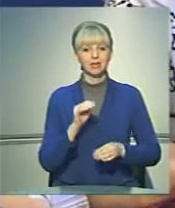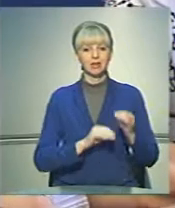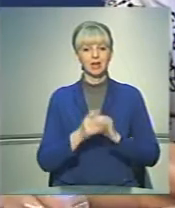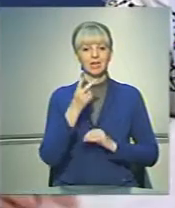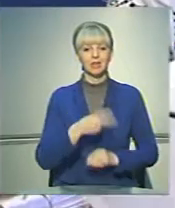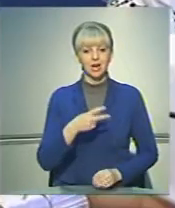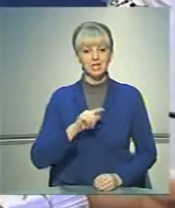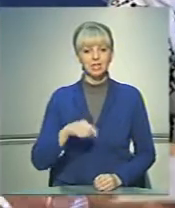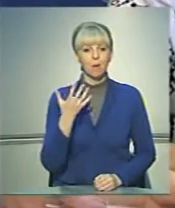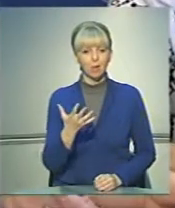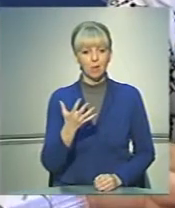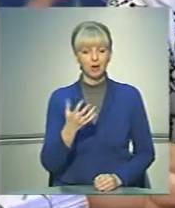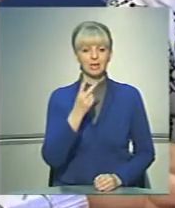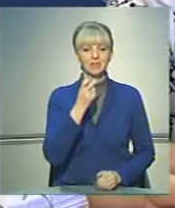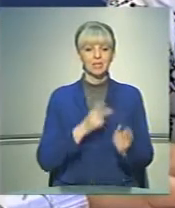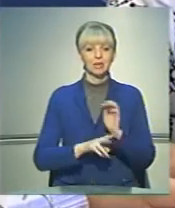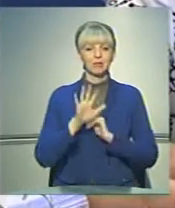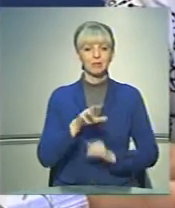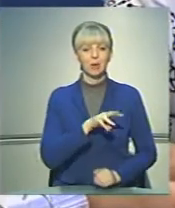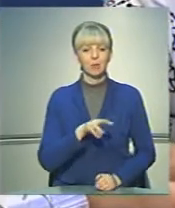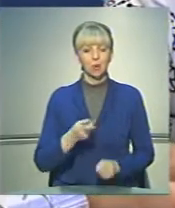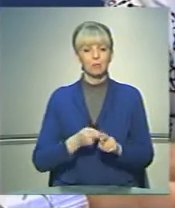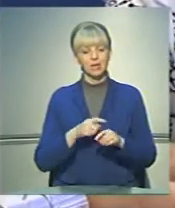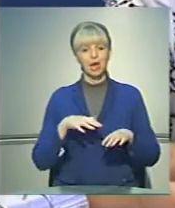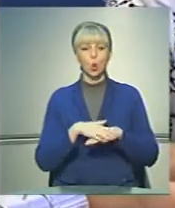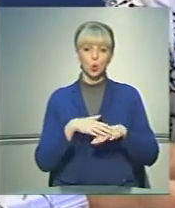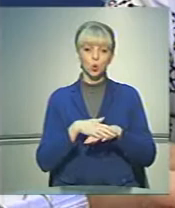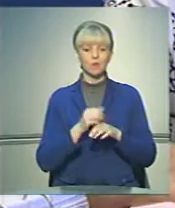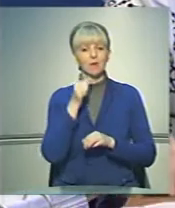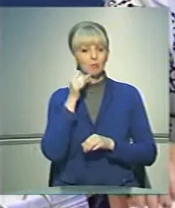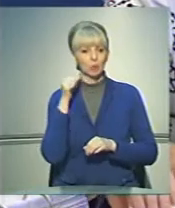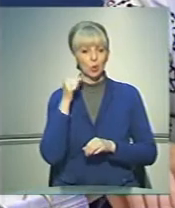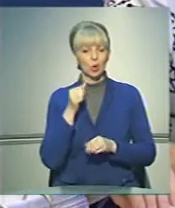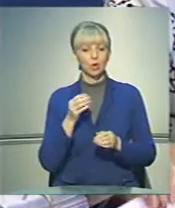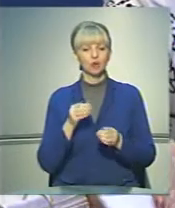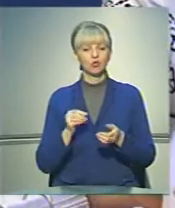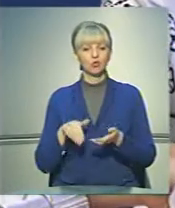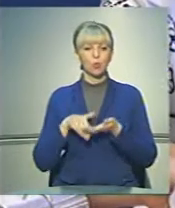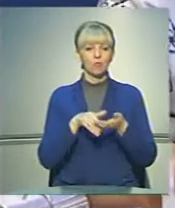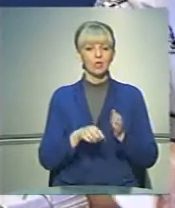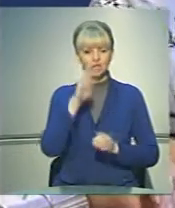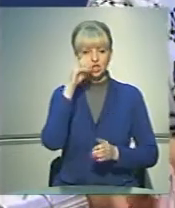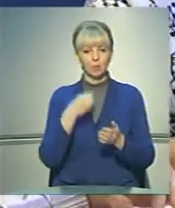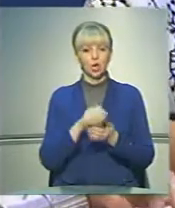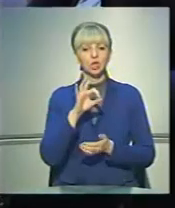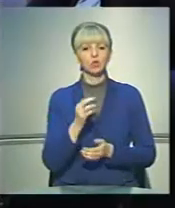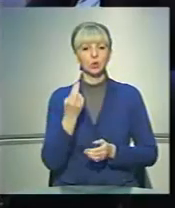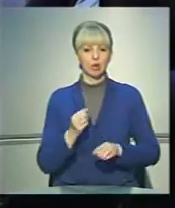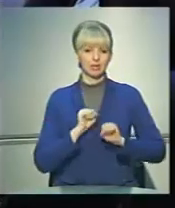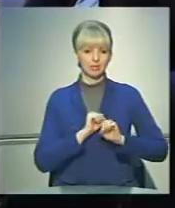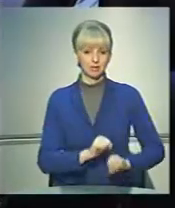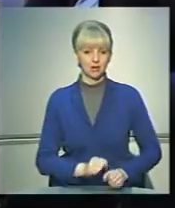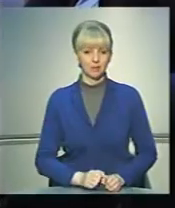20,5. 275 мільйонів – це ми розраховуємо, як в минулому році субвенція з державного бюджету на соціальний захист.